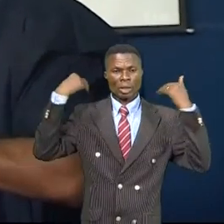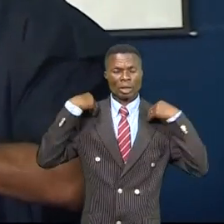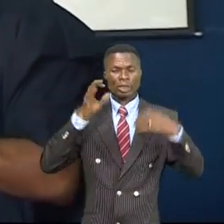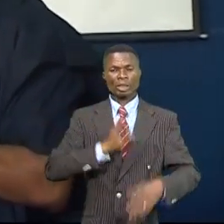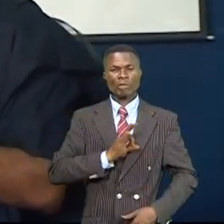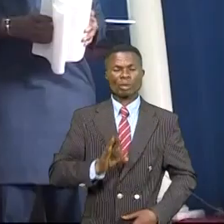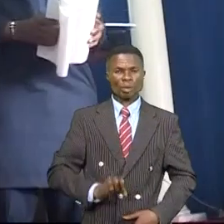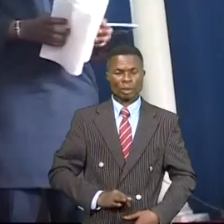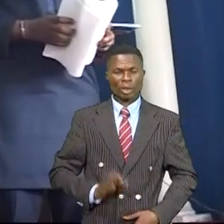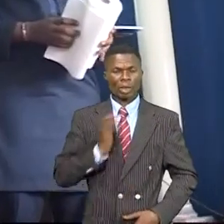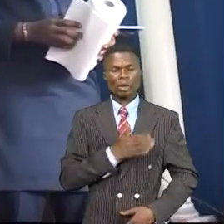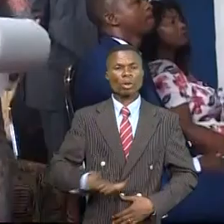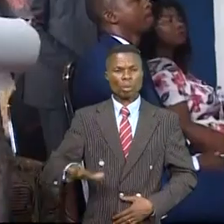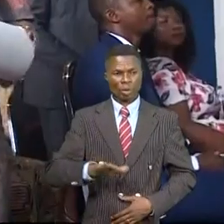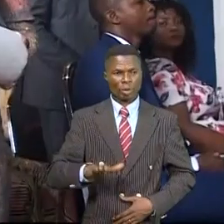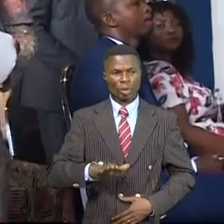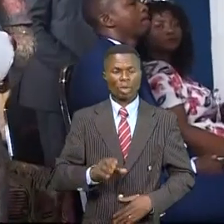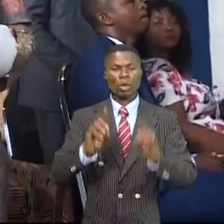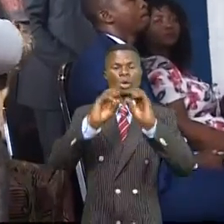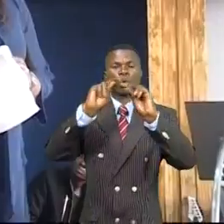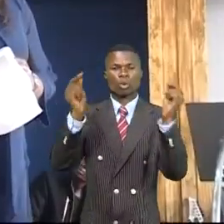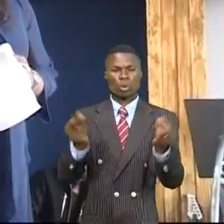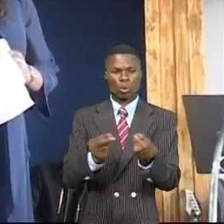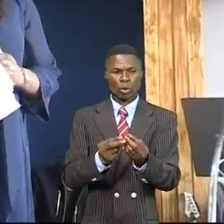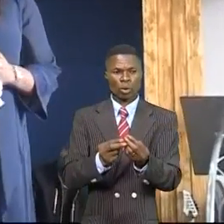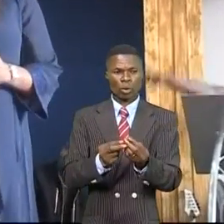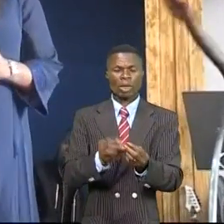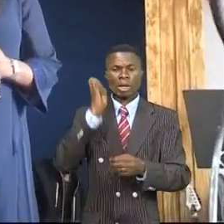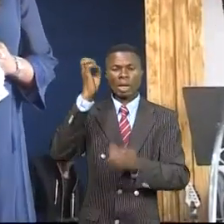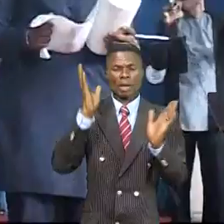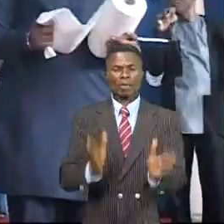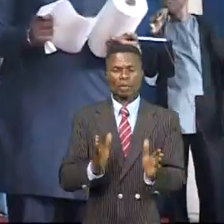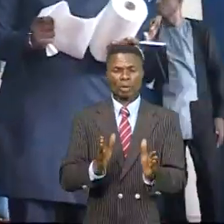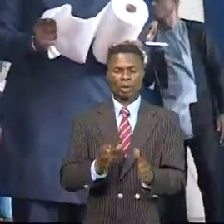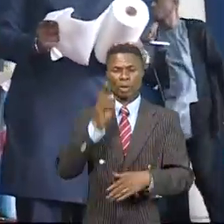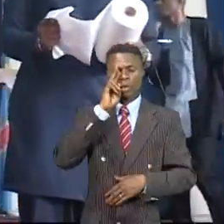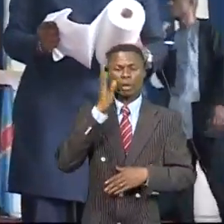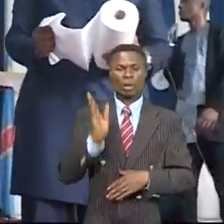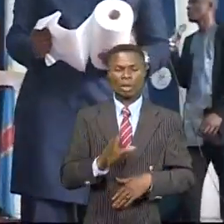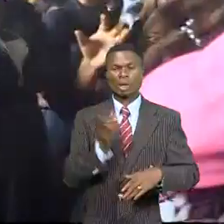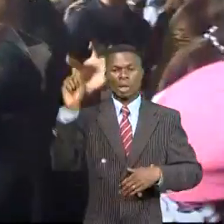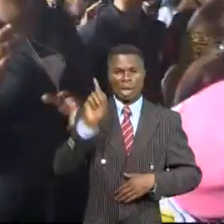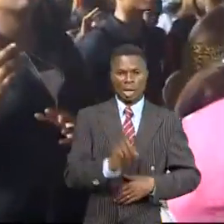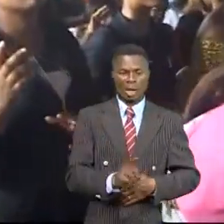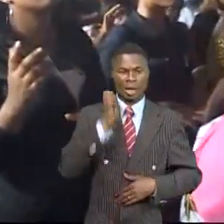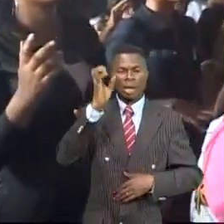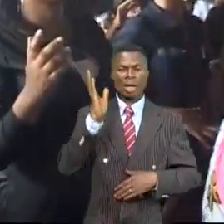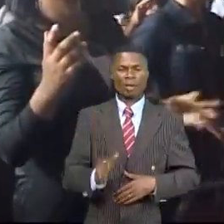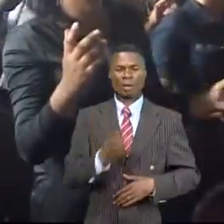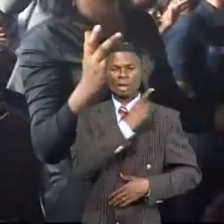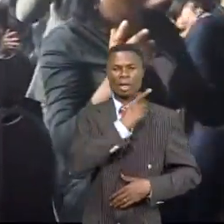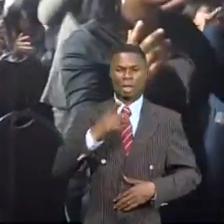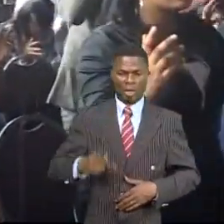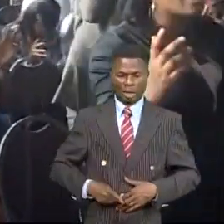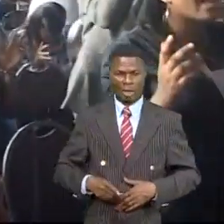Félix Antoine Tse du Tunumbo ses délégations des chrétiens évangéliques nigériens conduite par l'évangéliste Dan Tse Daniel à